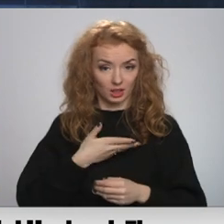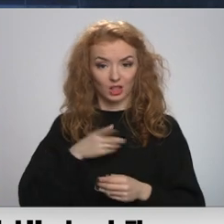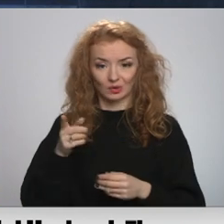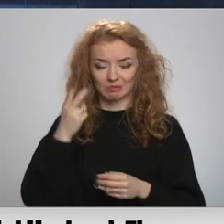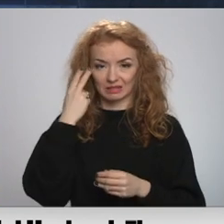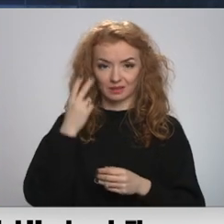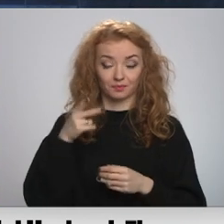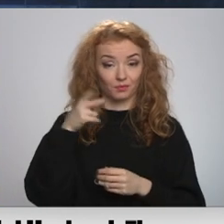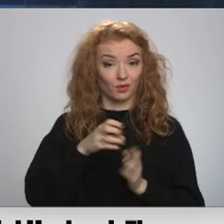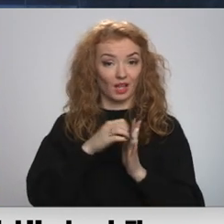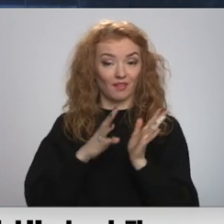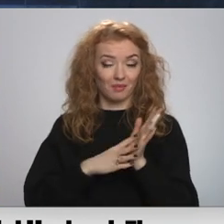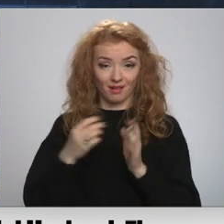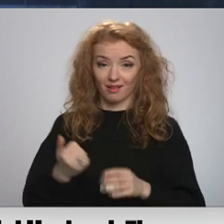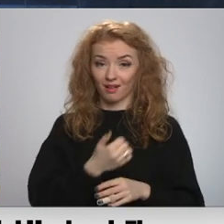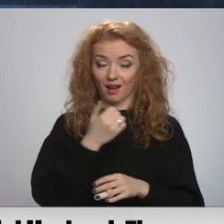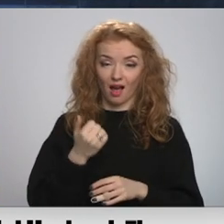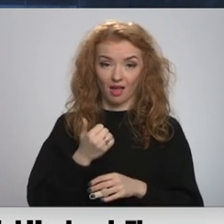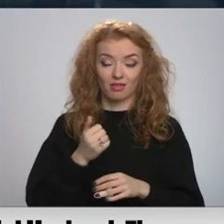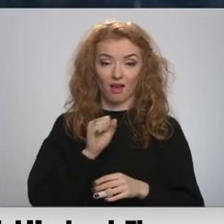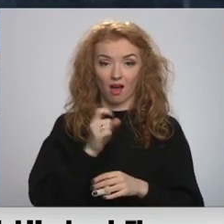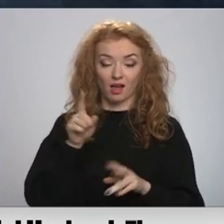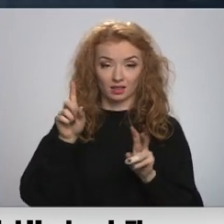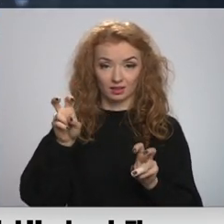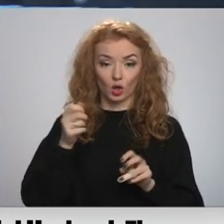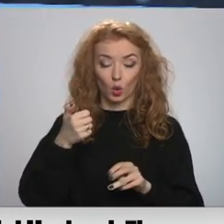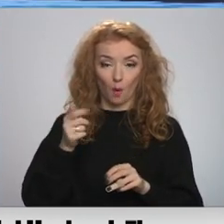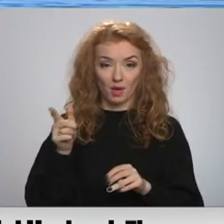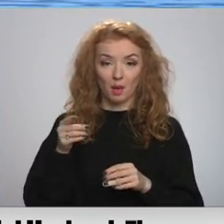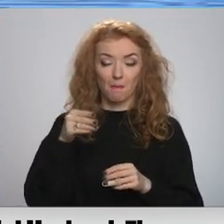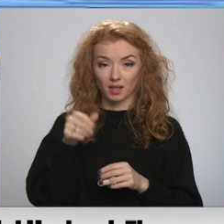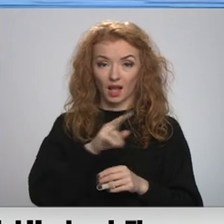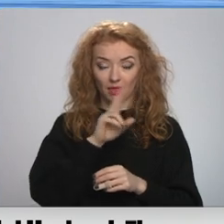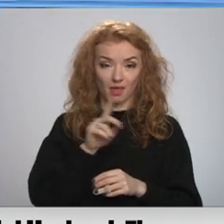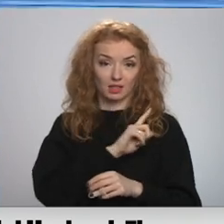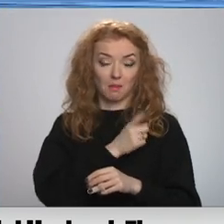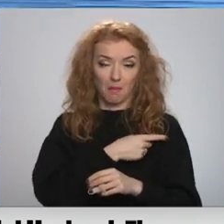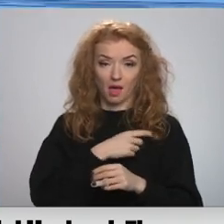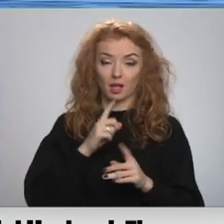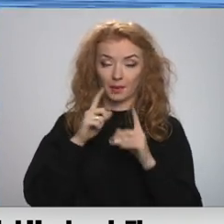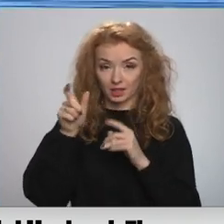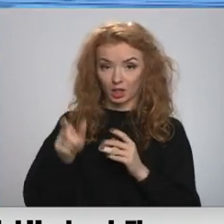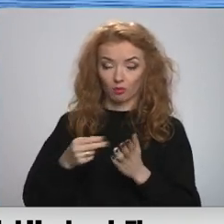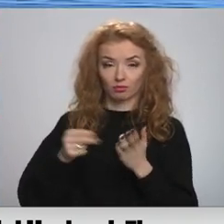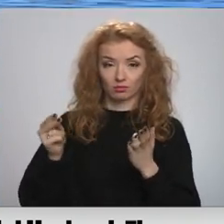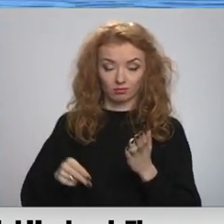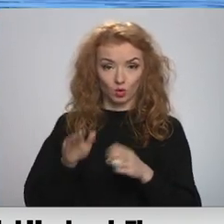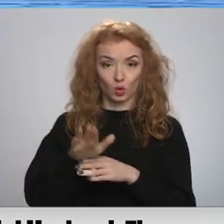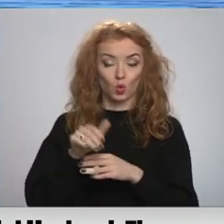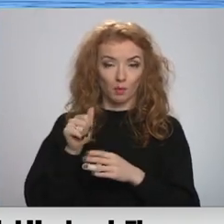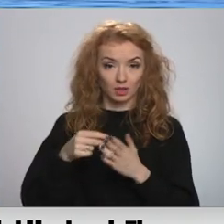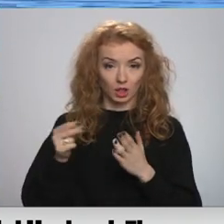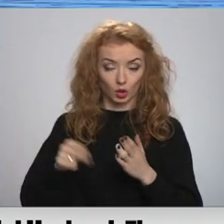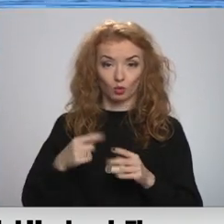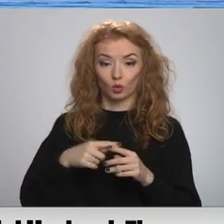2019. gadā akcijas sabiedrības grobiņa maksāt nespējas administrātors noslēdz nomas līguma ar CIA CR7,